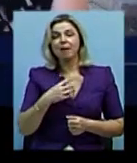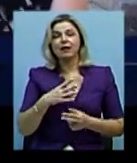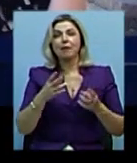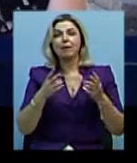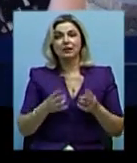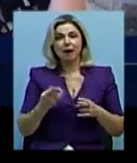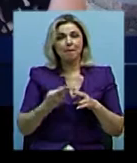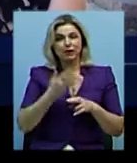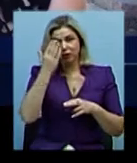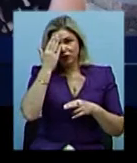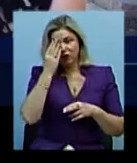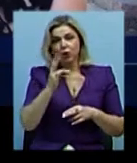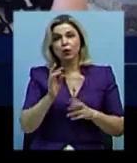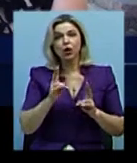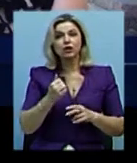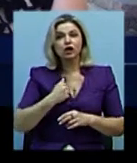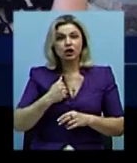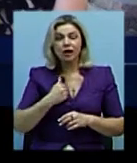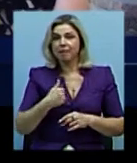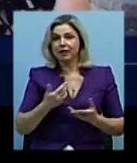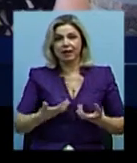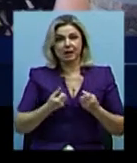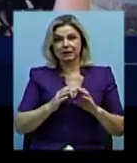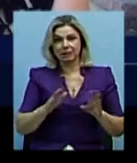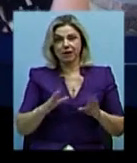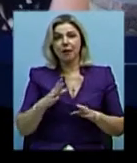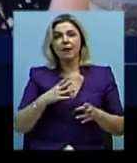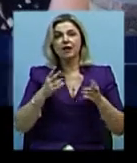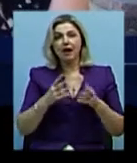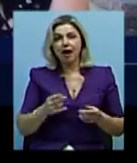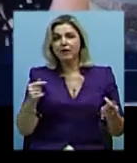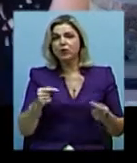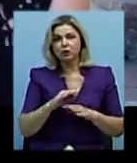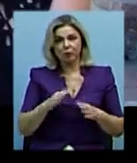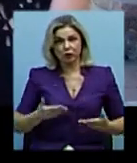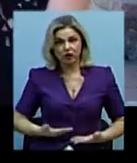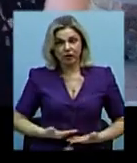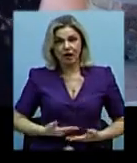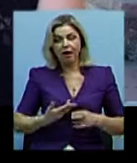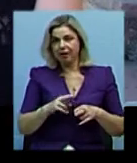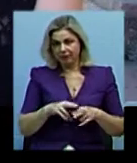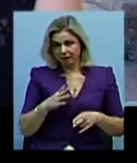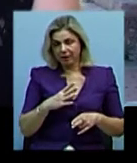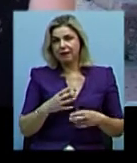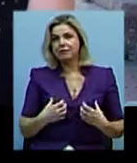жаль, мене не врятували. Були травми несумічні з життям. Це було страшно.